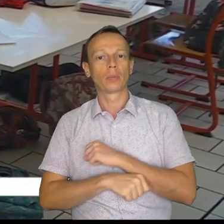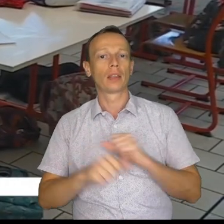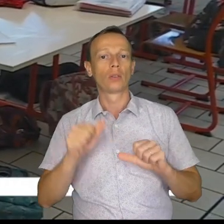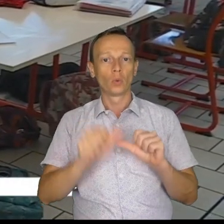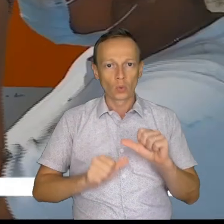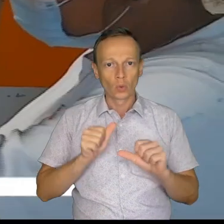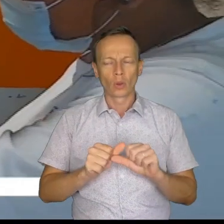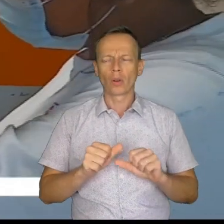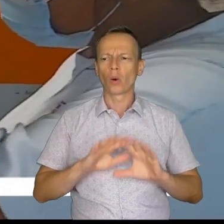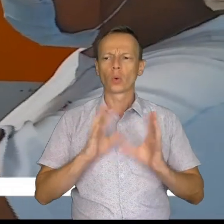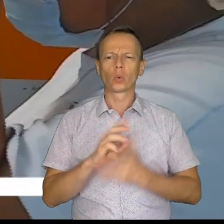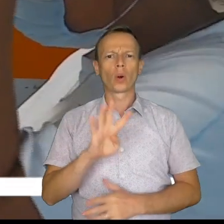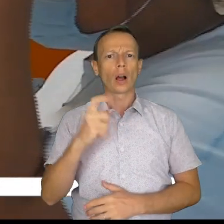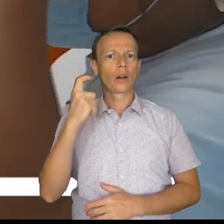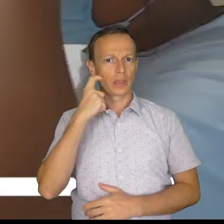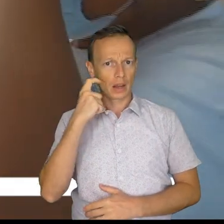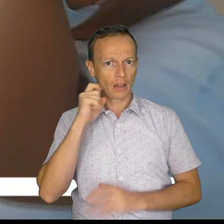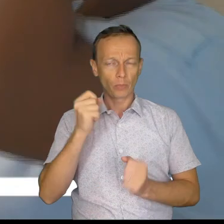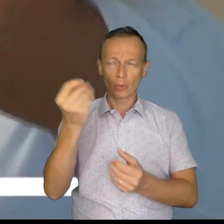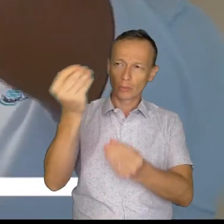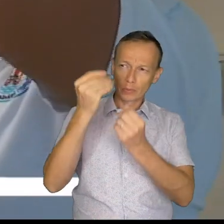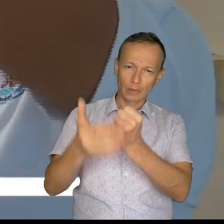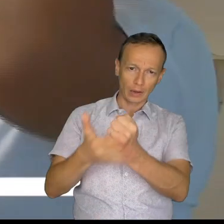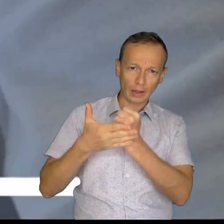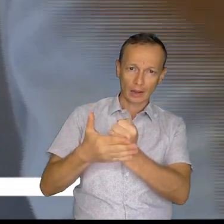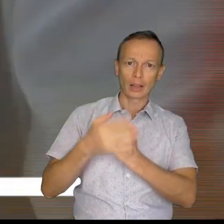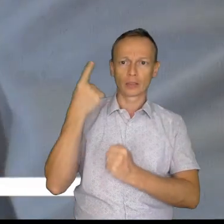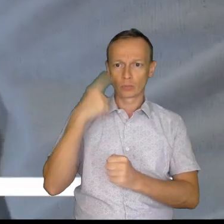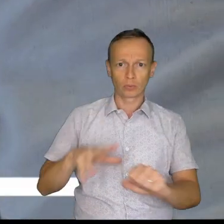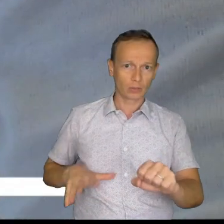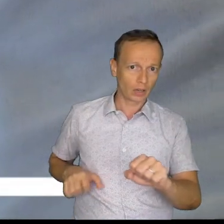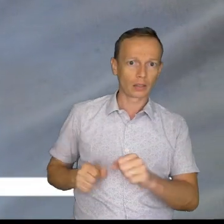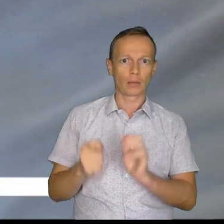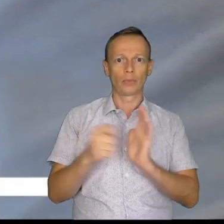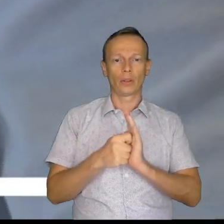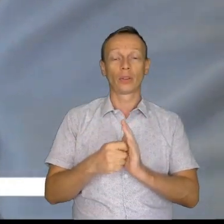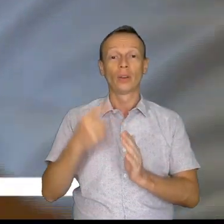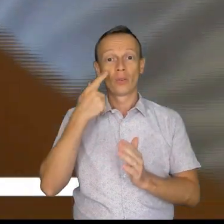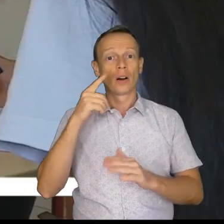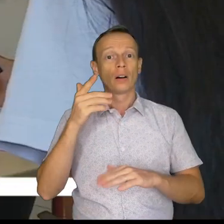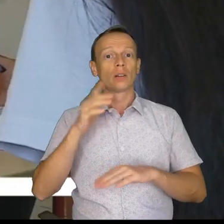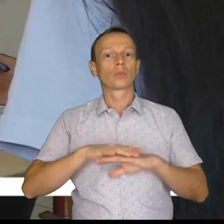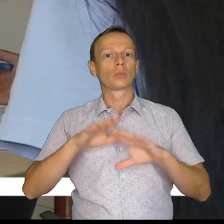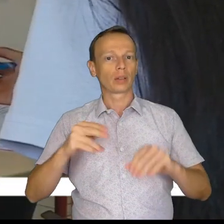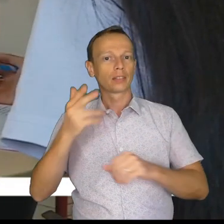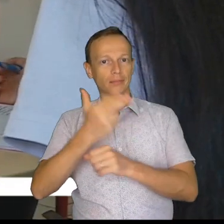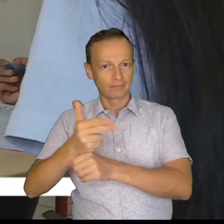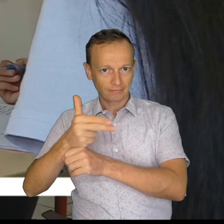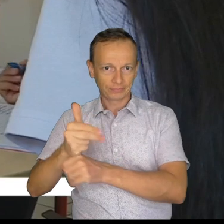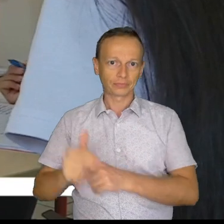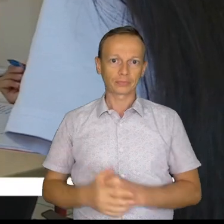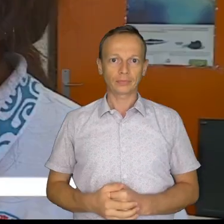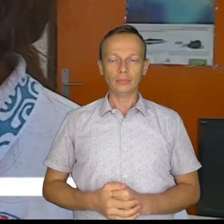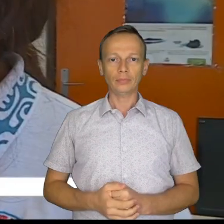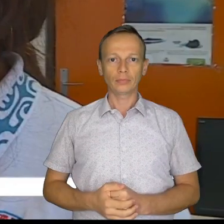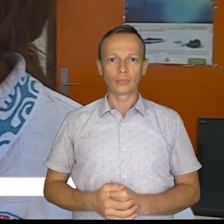élèves bénéficient de ces cours. Une manière pour eux de se rattraper, ils répondent à Nora Mourad et Hubert Léaou. –